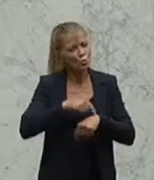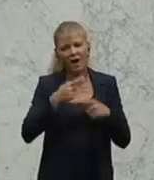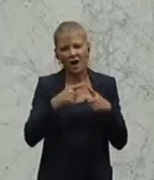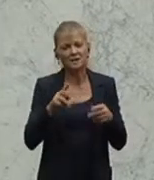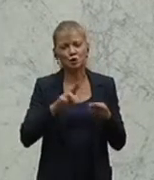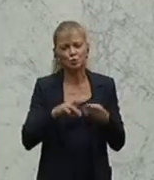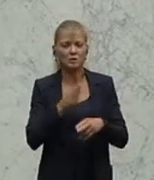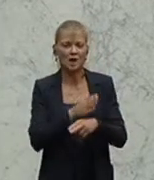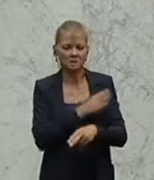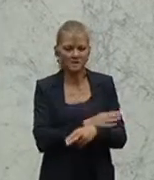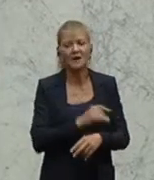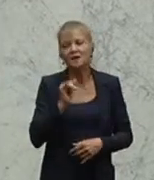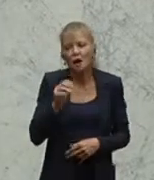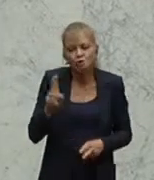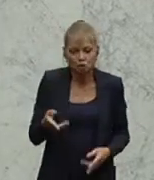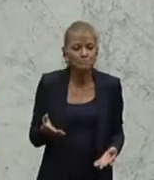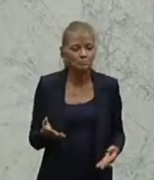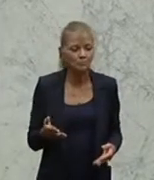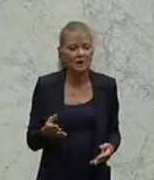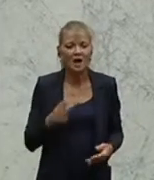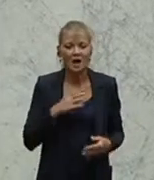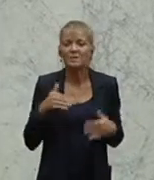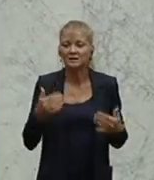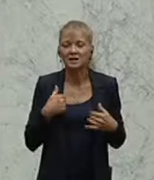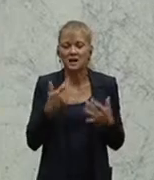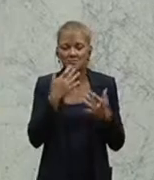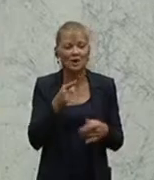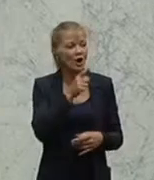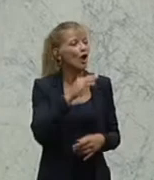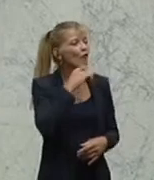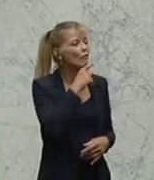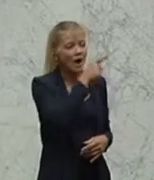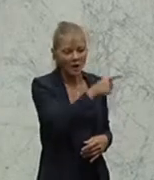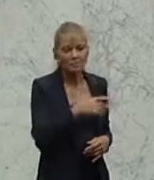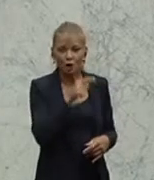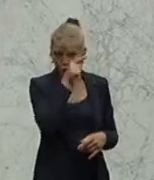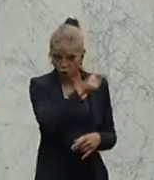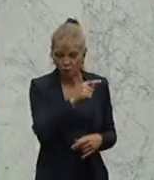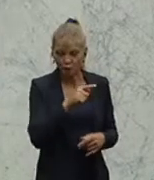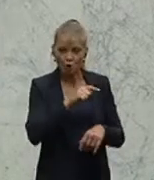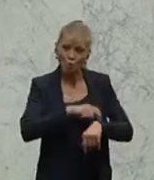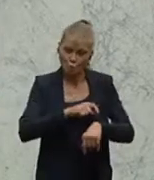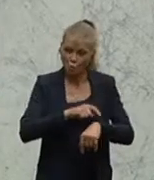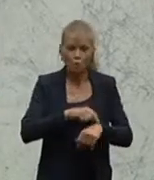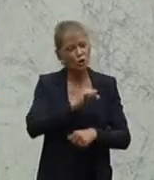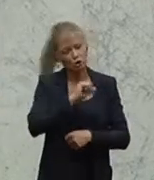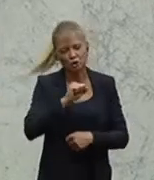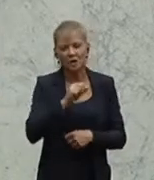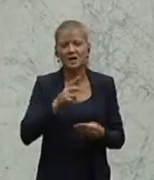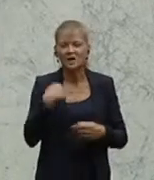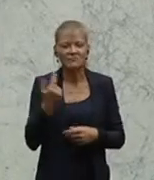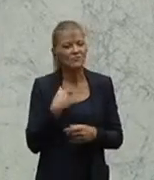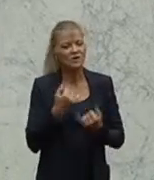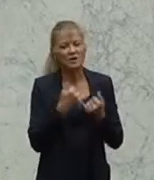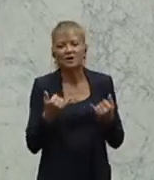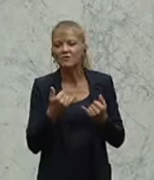langsamer, aber dann würde ich vielleicht Ihnen empfehlen, schauen Sie mal nach Vorarlberg, da gehen die Uhren schnell. Wir haben das Proporzsystem schon lange abgeschafft,